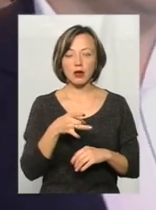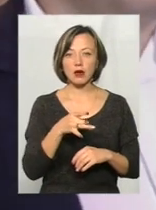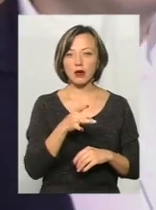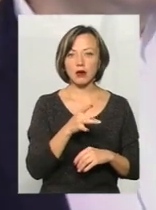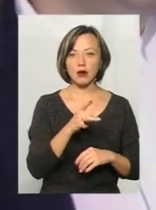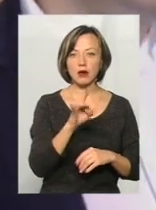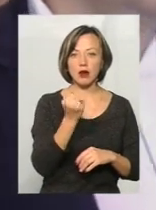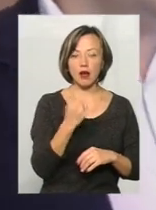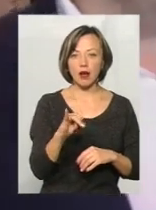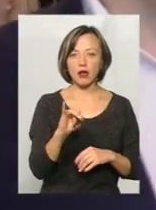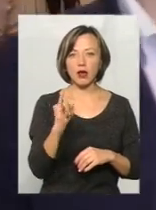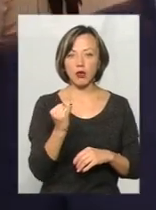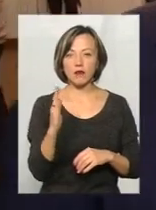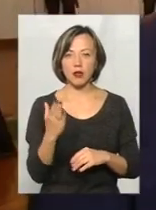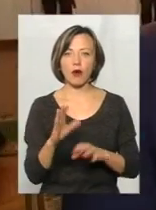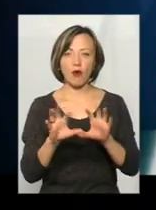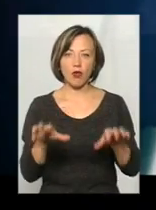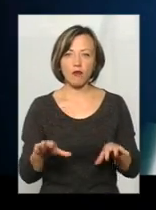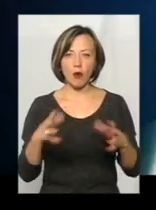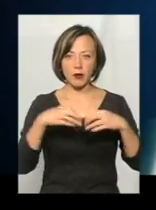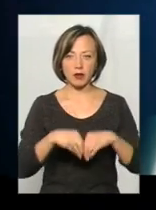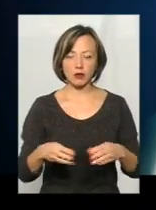голову об'єднаної громади.